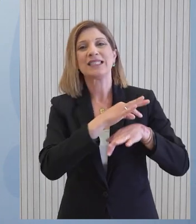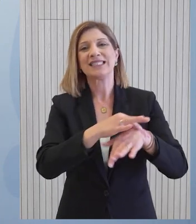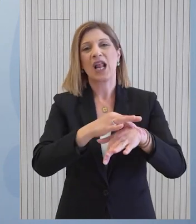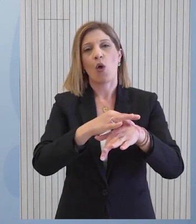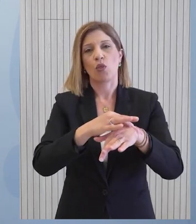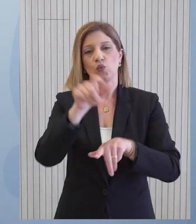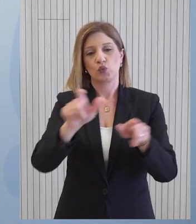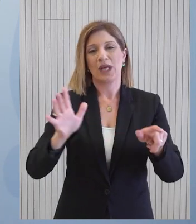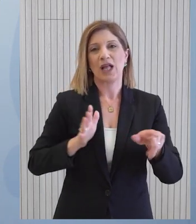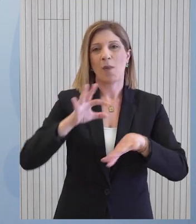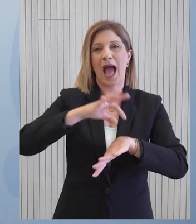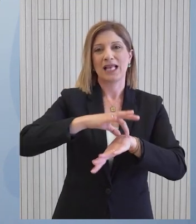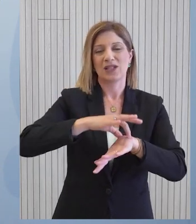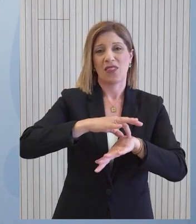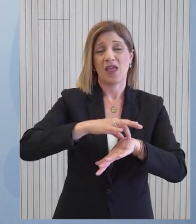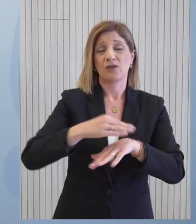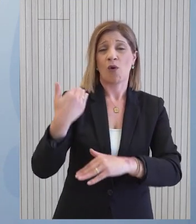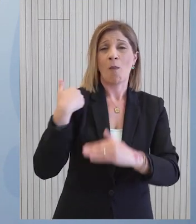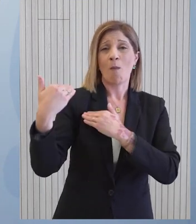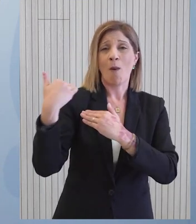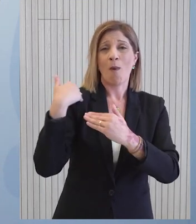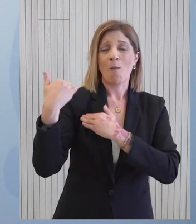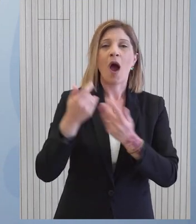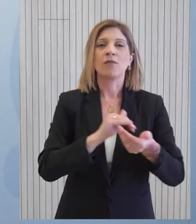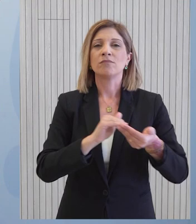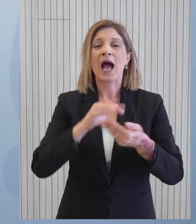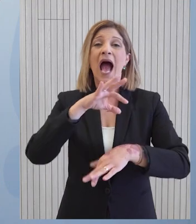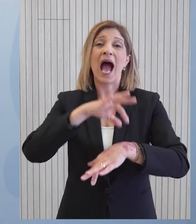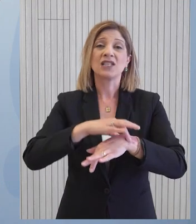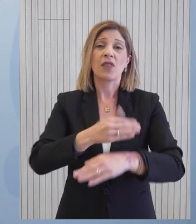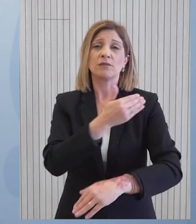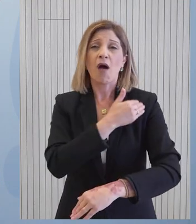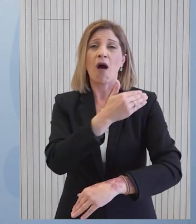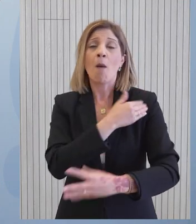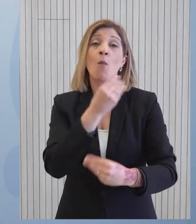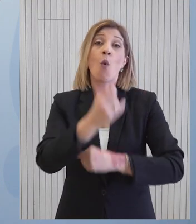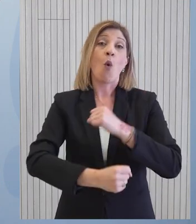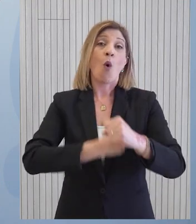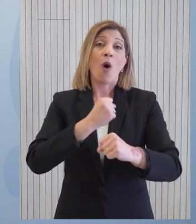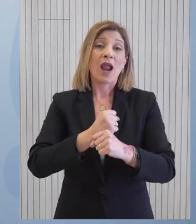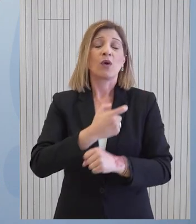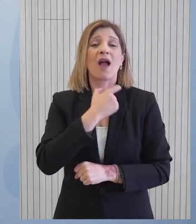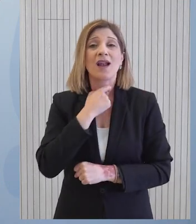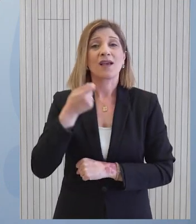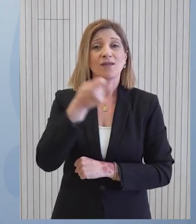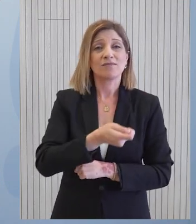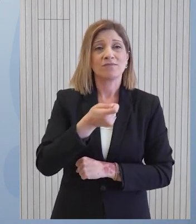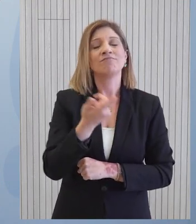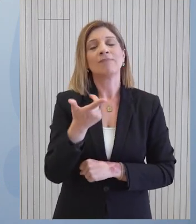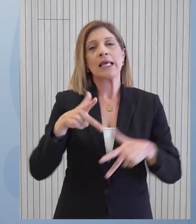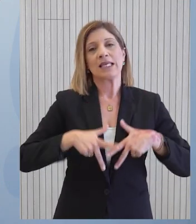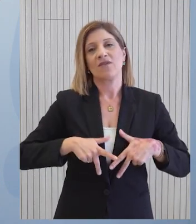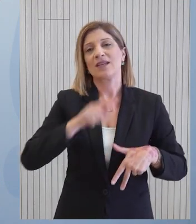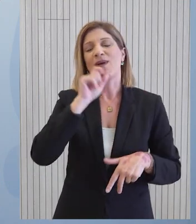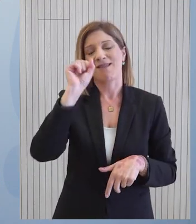στο εξωτερικό. Πρόκειται για ένα αίτημα των οργανωμένων ασθενών το οποίο εκκρεμεί εδώ και χρόνια και η κυβέρνηση θεωρεί ότι είναι δίκαιο